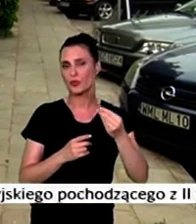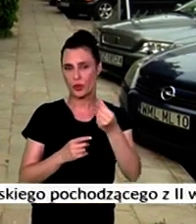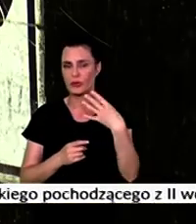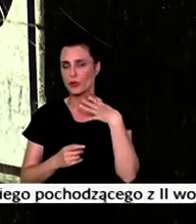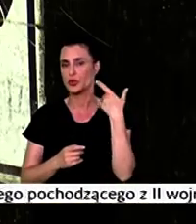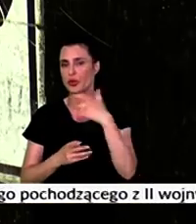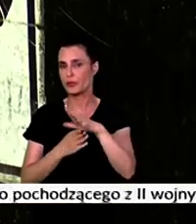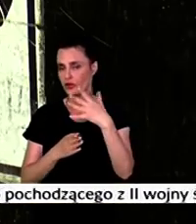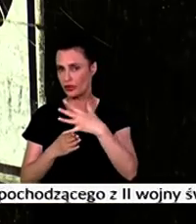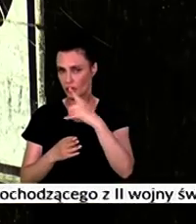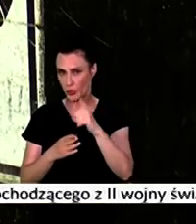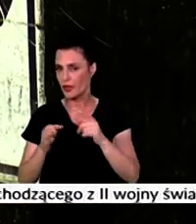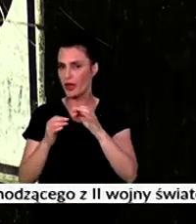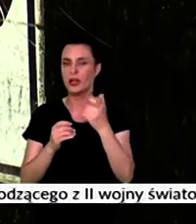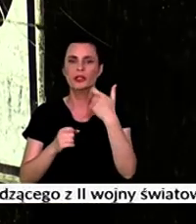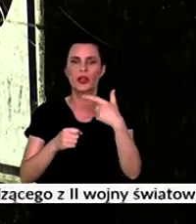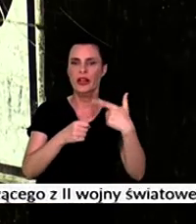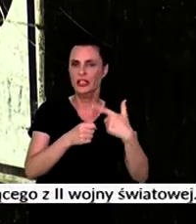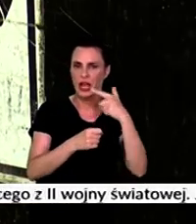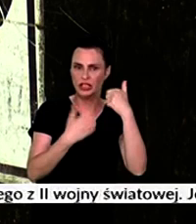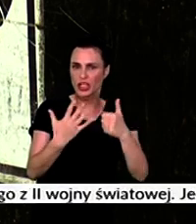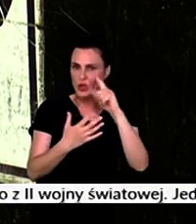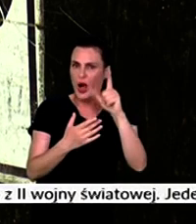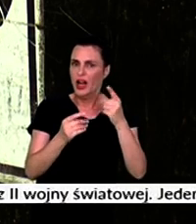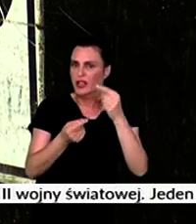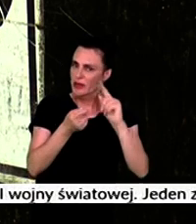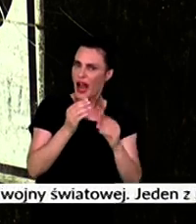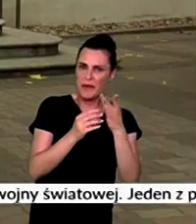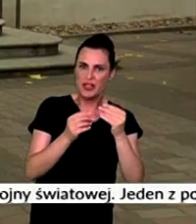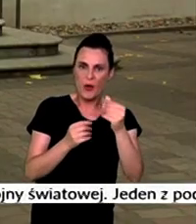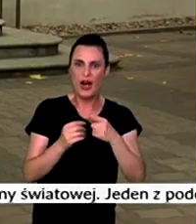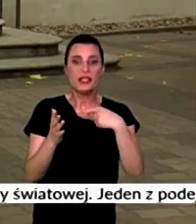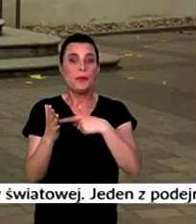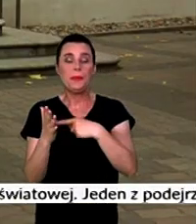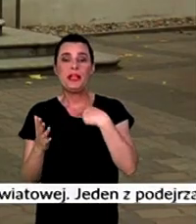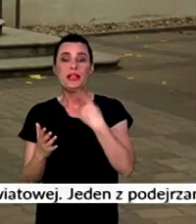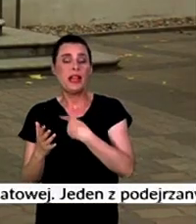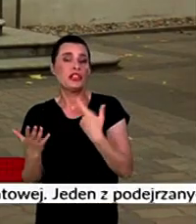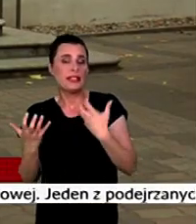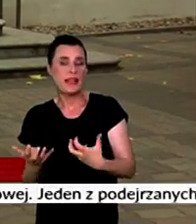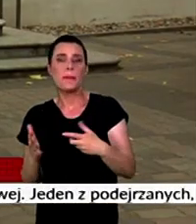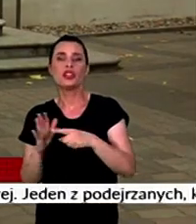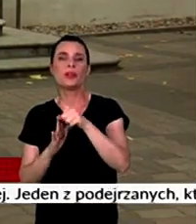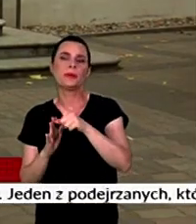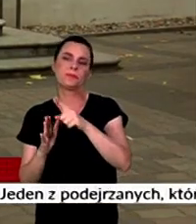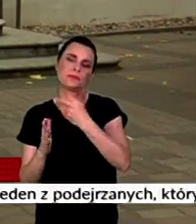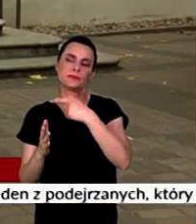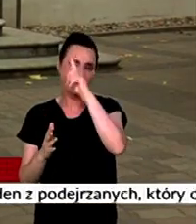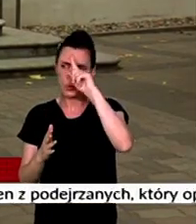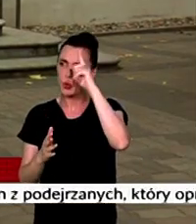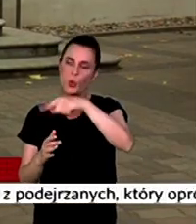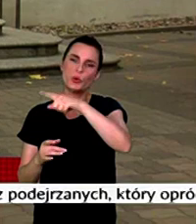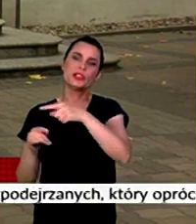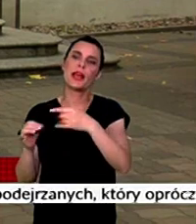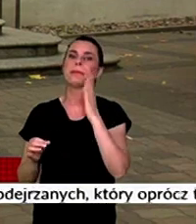150 zł, to teraz zapłaci 126 zł. Liczymy też na to, że mieszkańcy tak jak